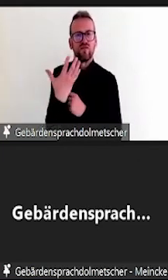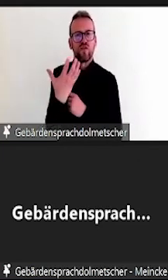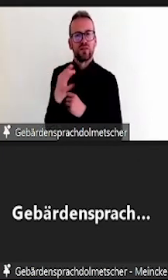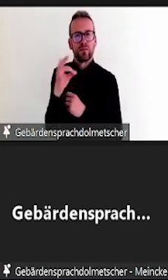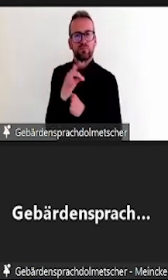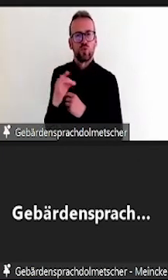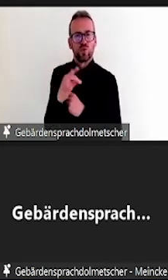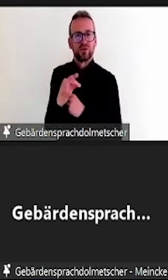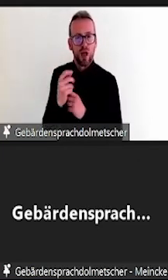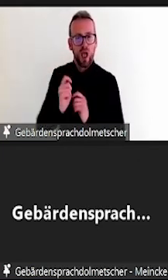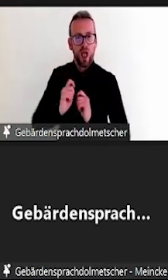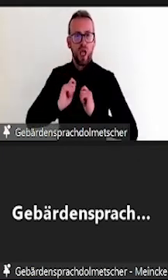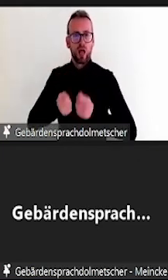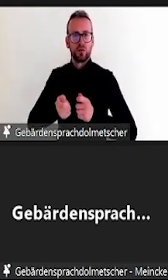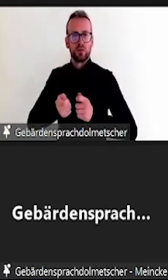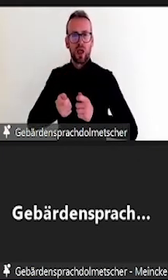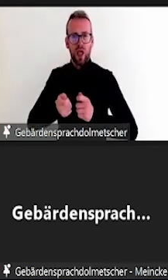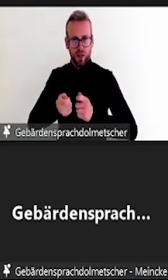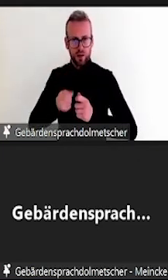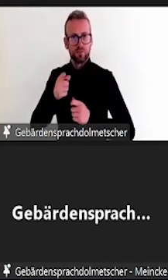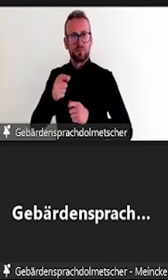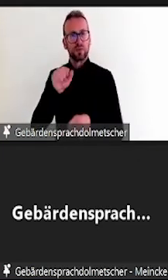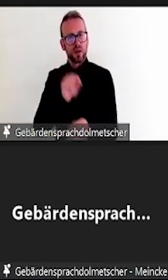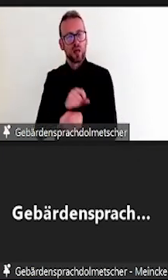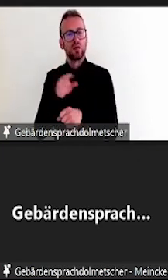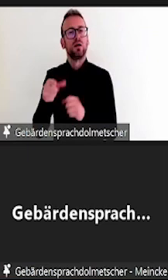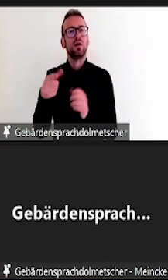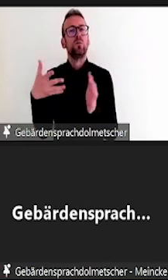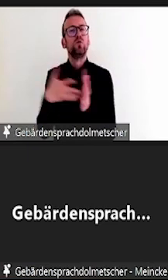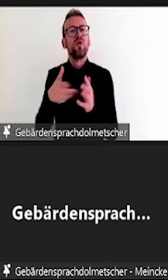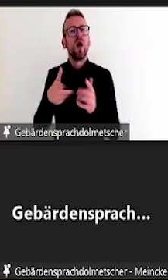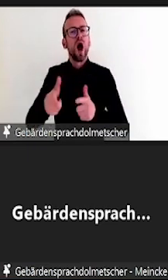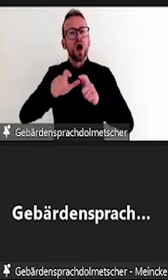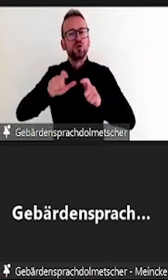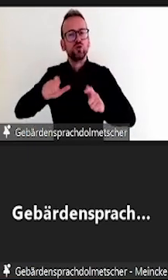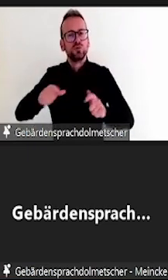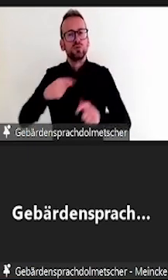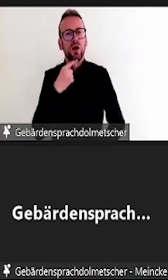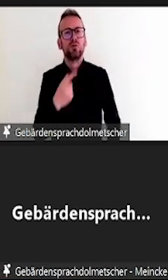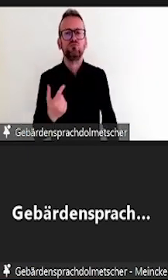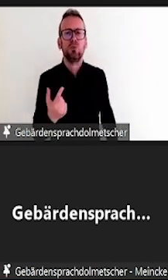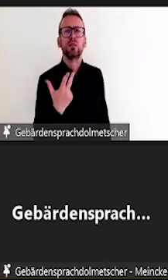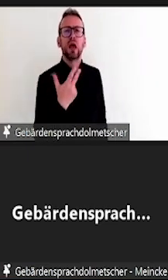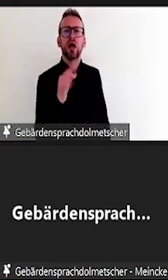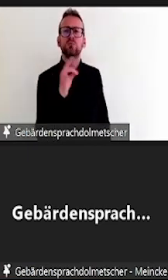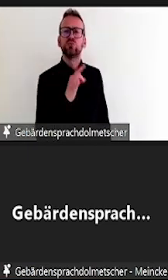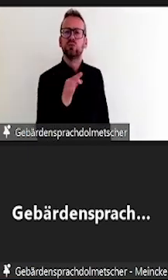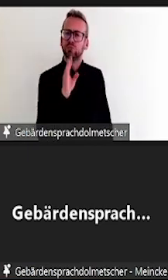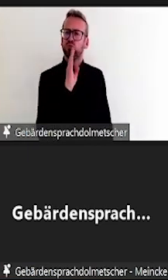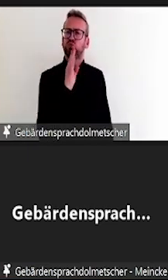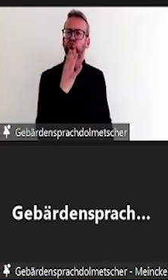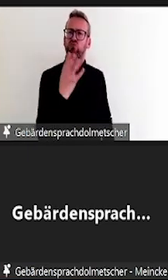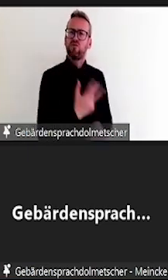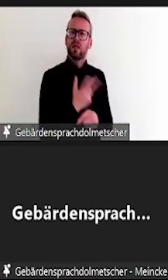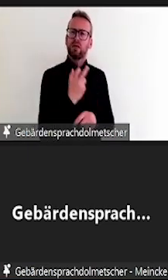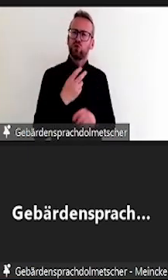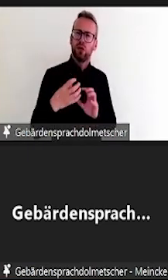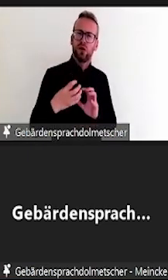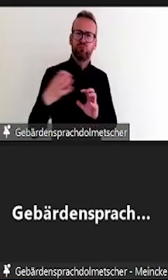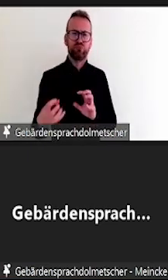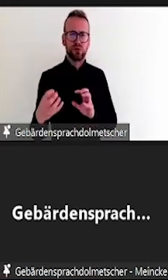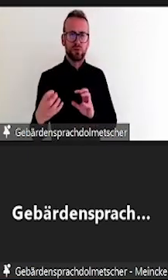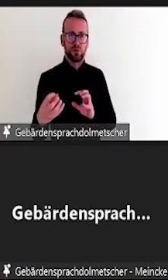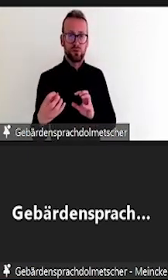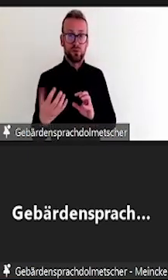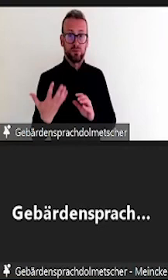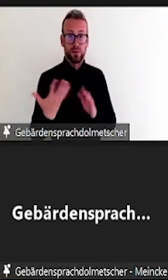die Verlängerung der Bearbeitungszeit, eben bei Klausuren, Haus oder Abschlussarbeiten. Das wird